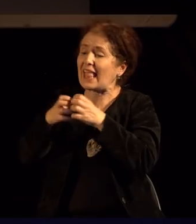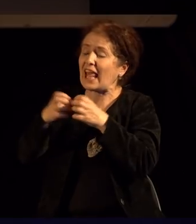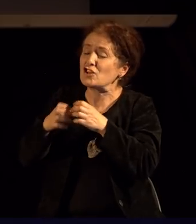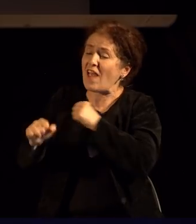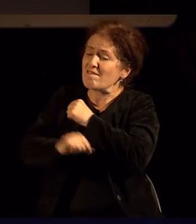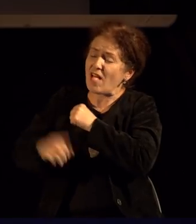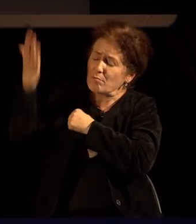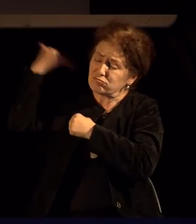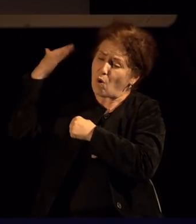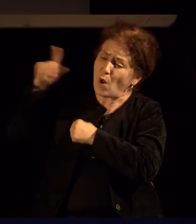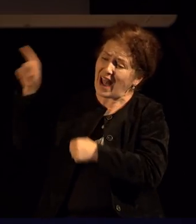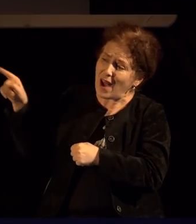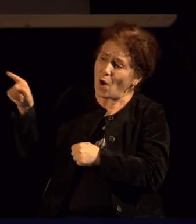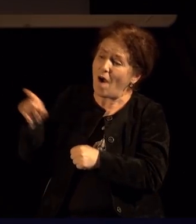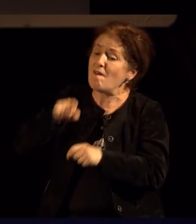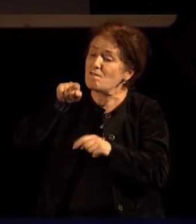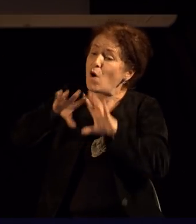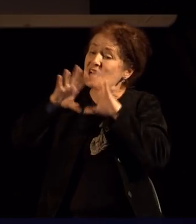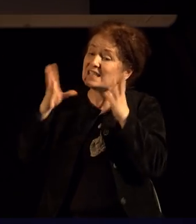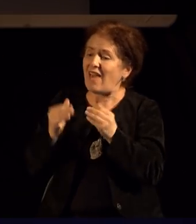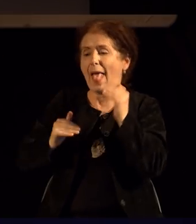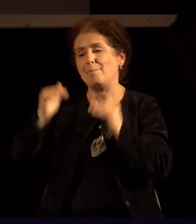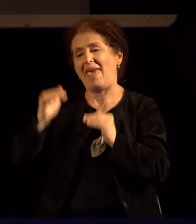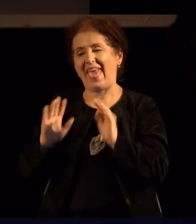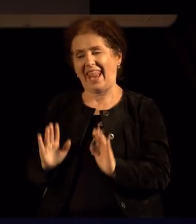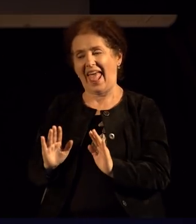филозофи било во се мера,